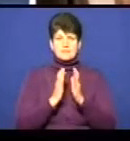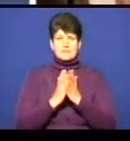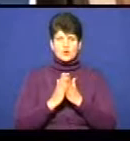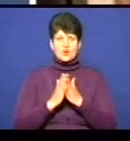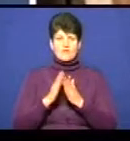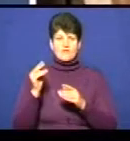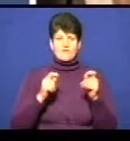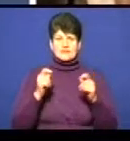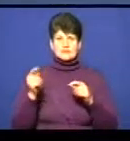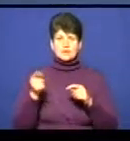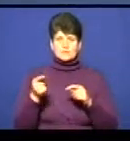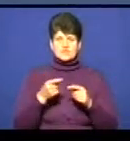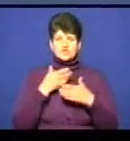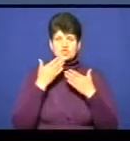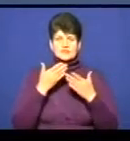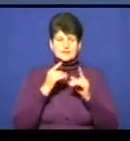читання по-особливому.